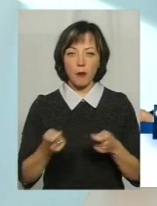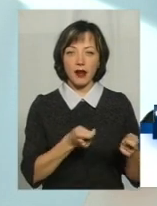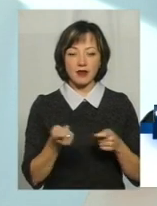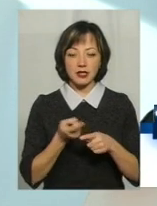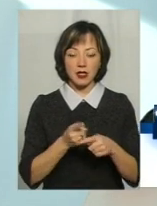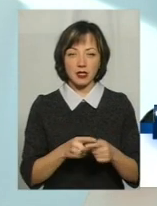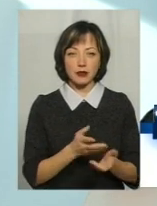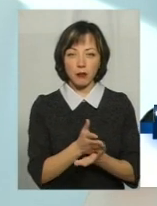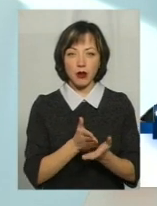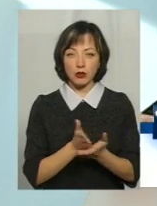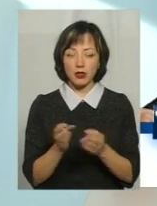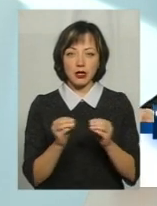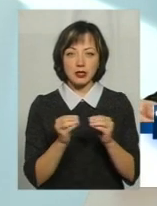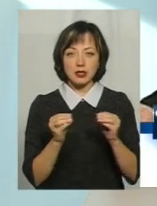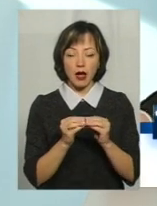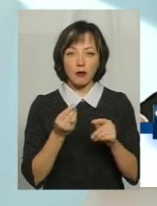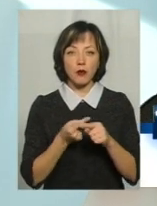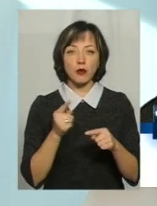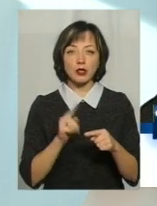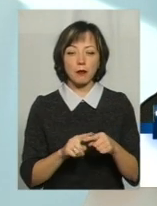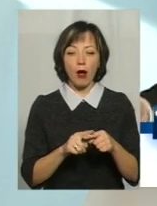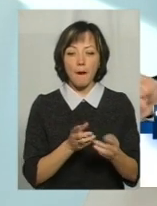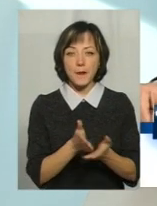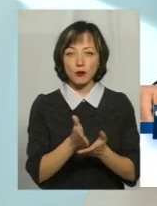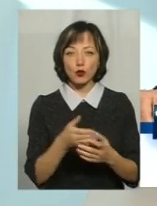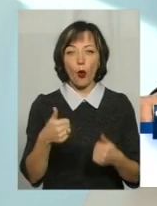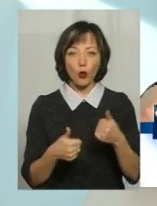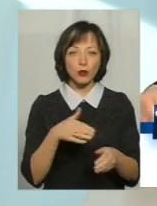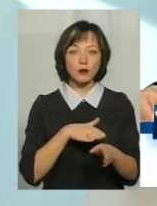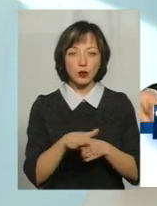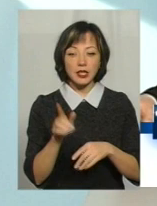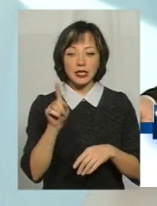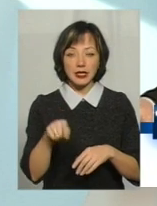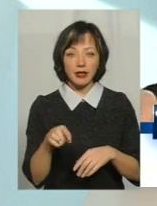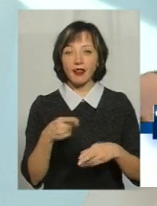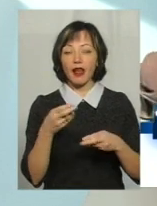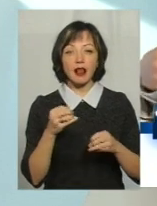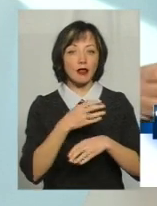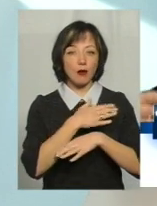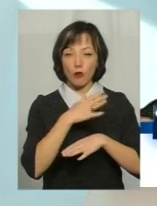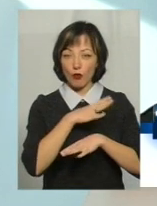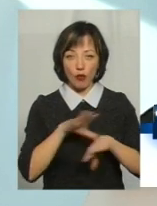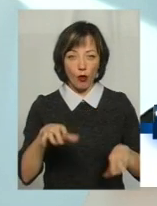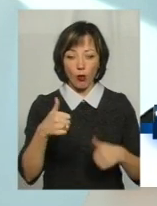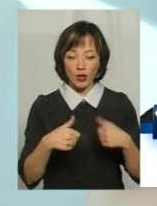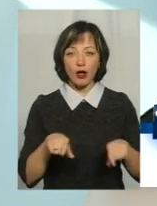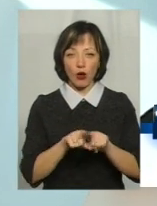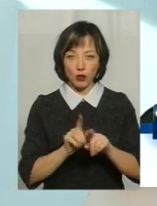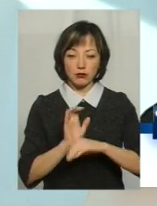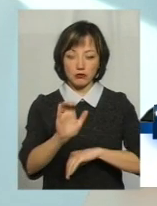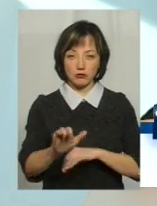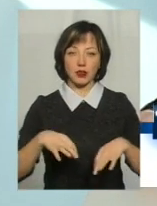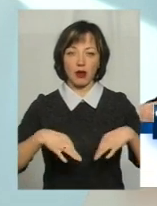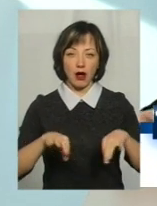І так само, як по тим маршрутам, конкурс відбувся, по тим маршрутам, конкурс не відбувся, там також на лінію вийду транспортні